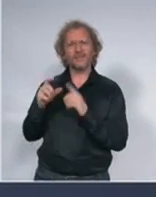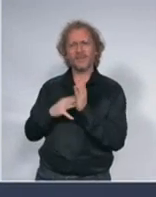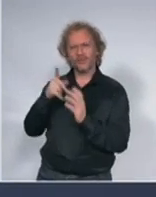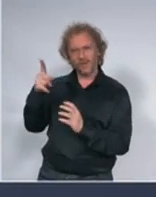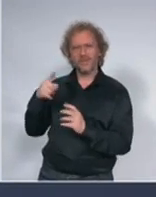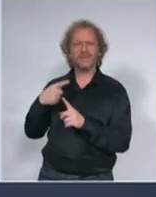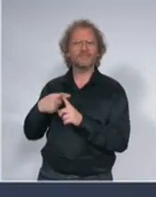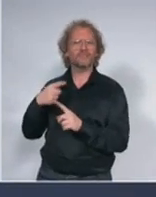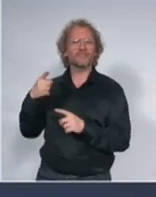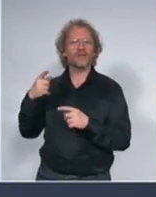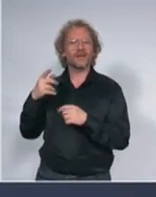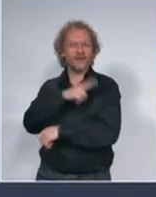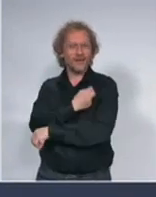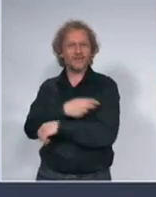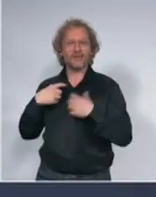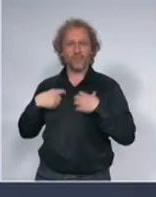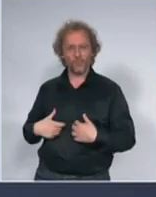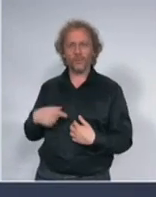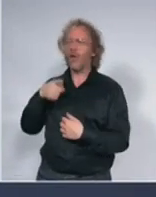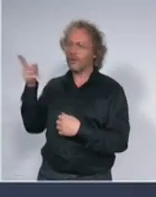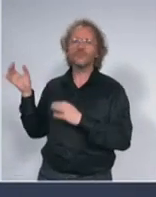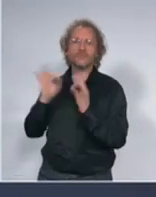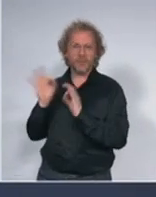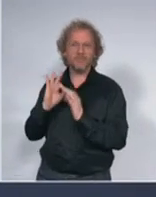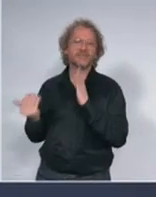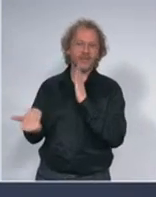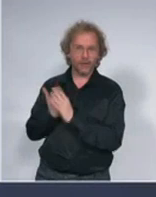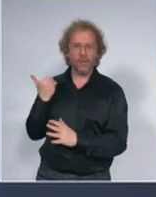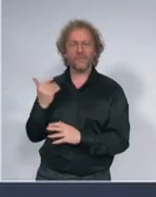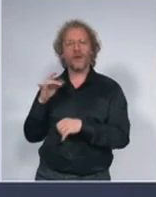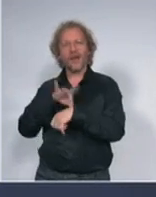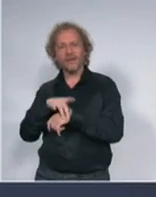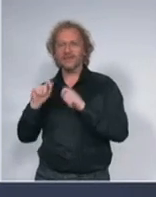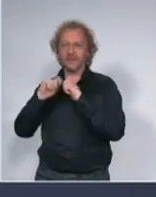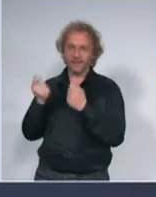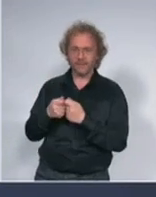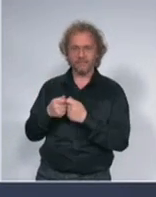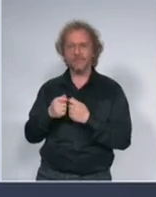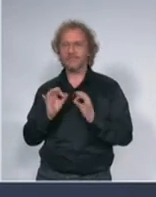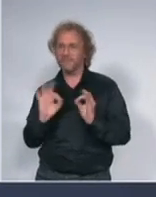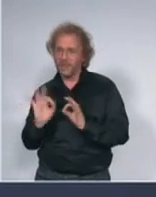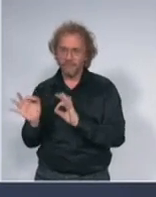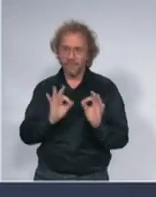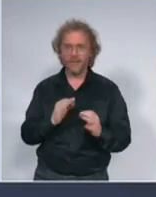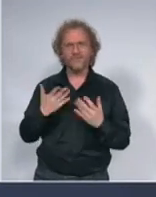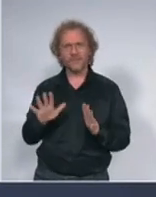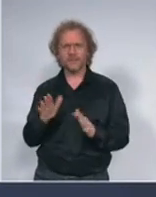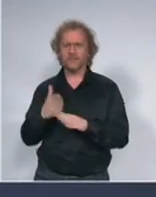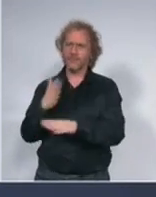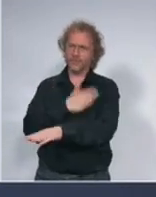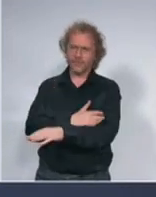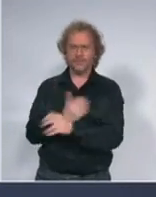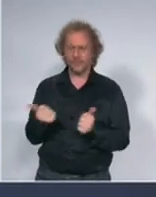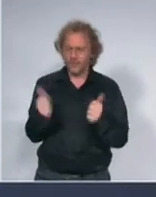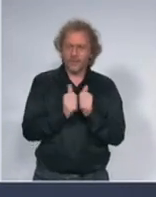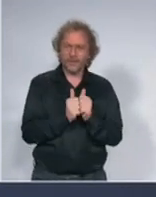za nove pacijente lekarski timovi spremni radili sa našim lekarskim timovima iz klinike za infektivne